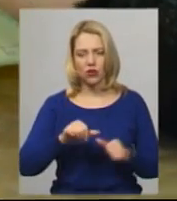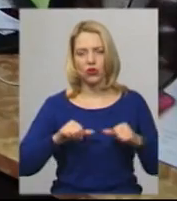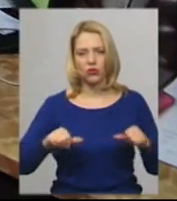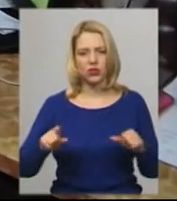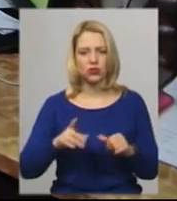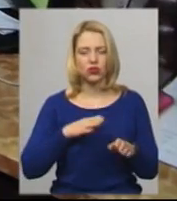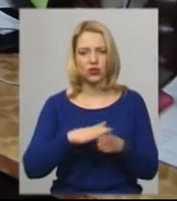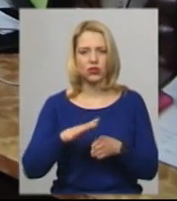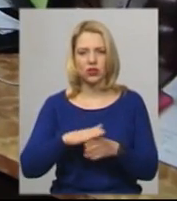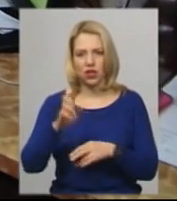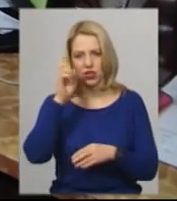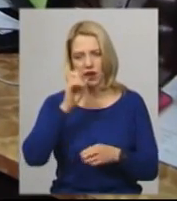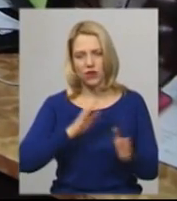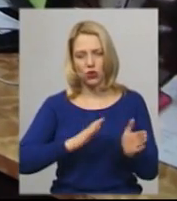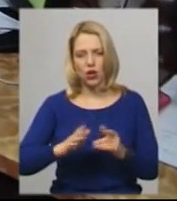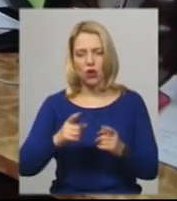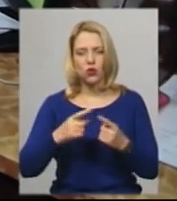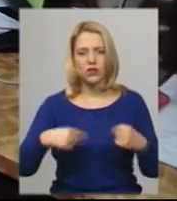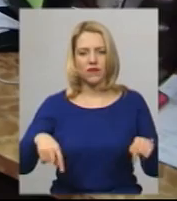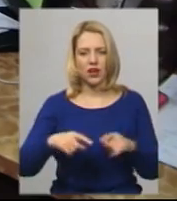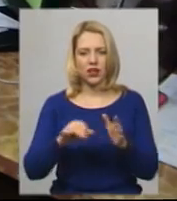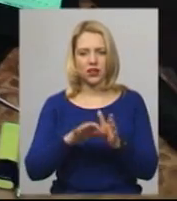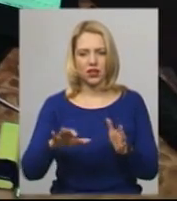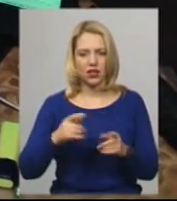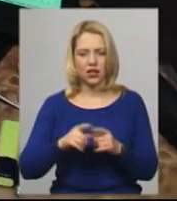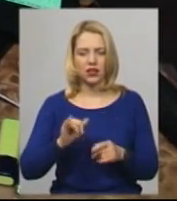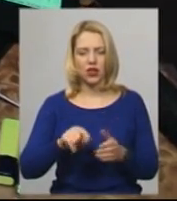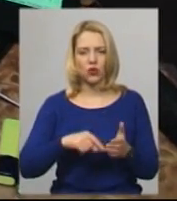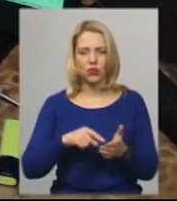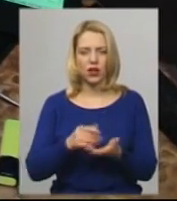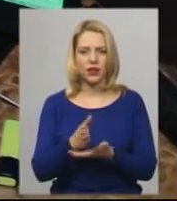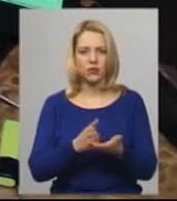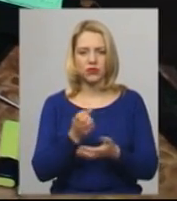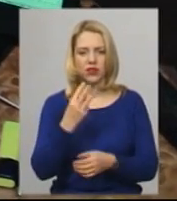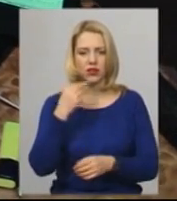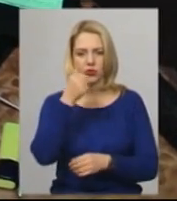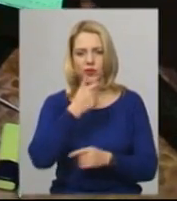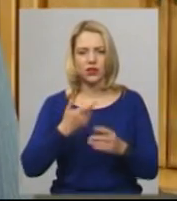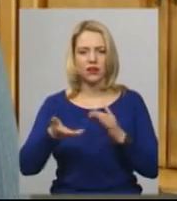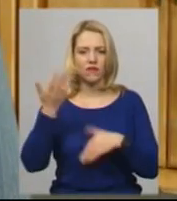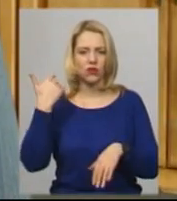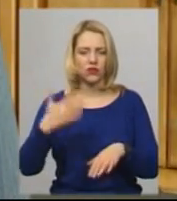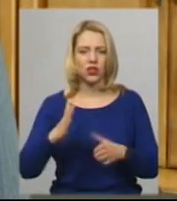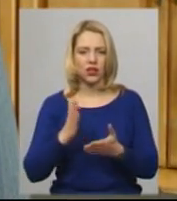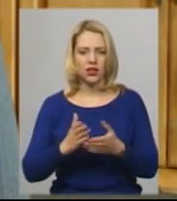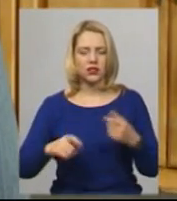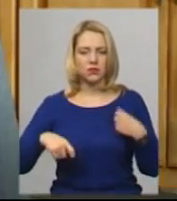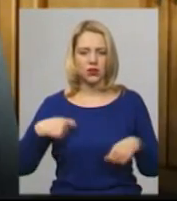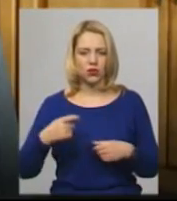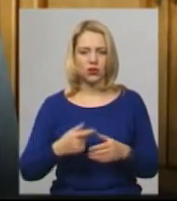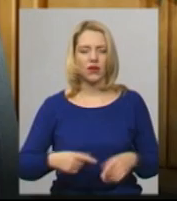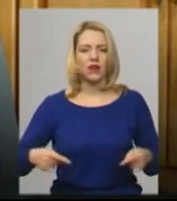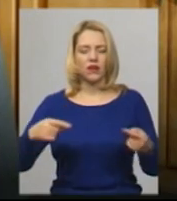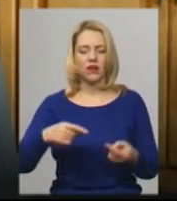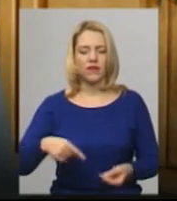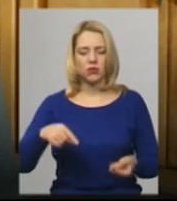регулювання у сферах енергетики та комунальних послуг ще у 2011 році. Тож вони давно є збитковими. Відповідно до постанови Кабінету